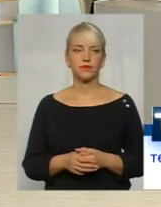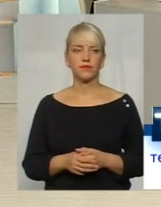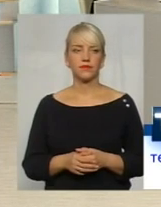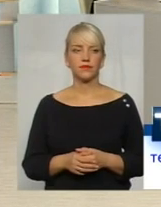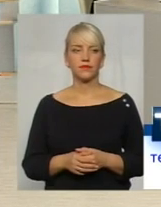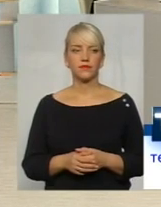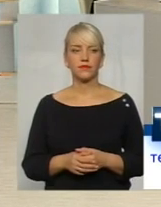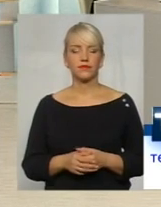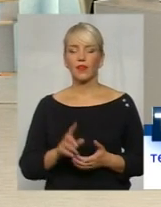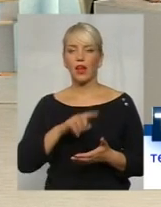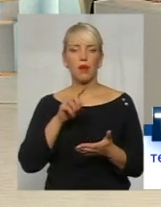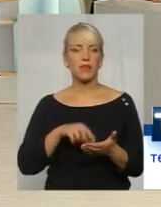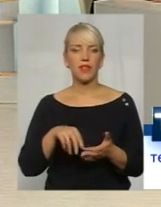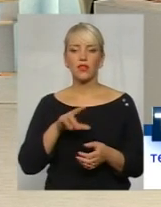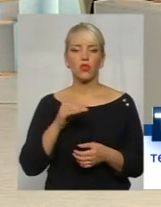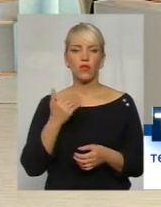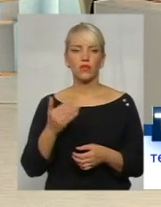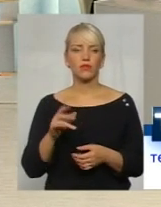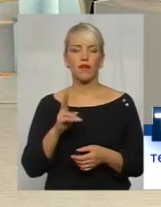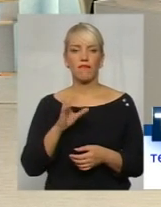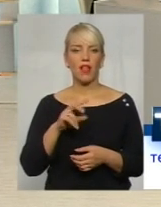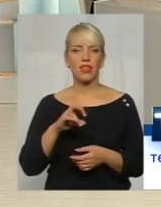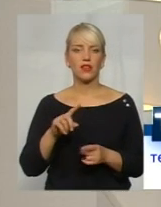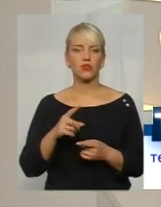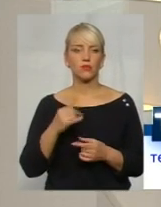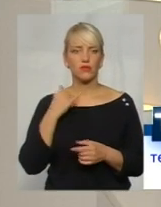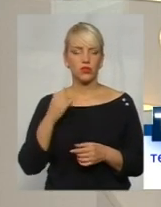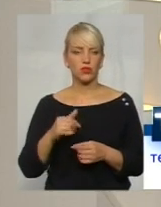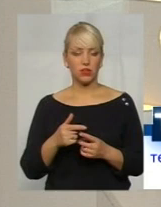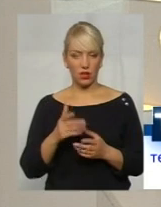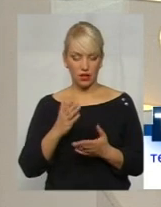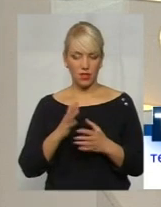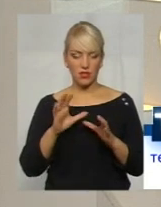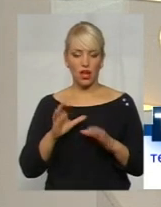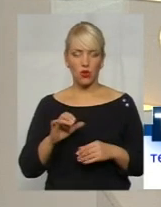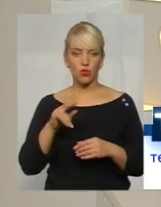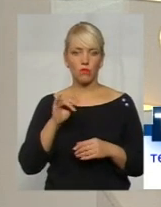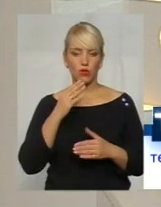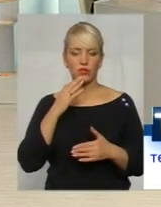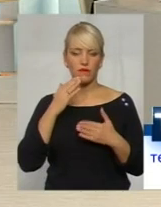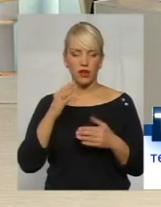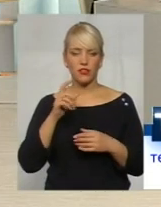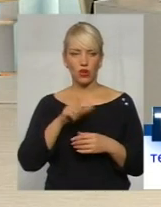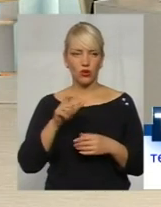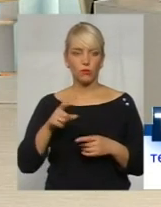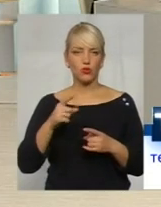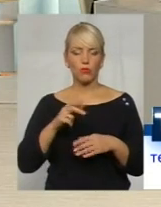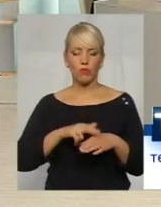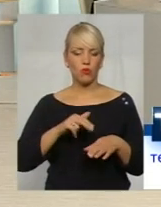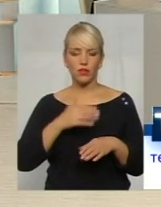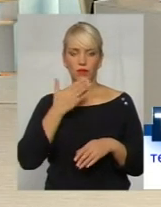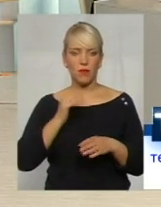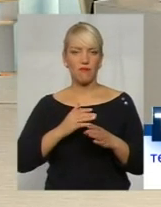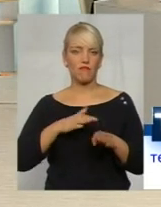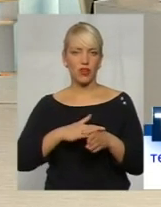яке питання у вас до пана Валерія? Чому до сих пір... Є закон про звернення громадян. Чому він підідув поліції і не виконується?